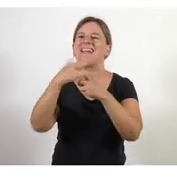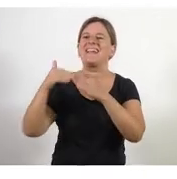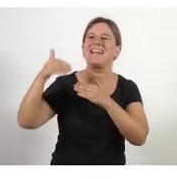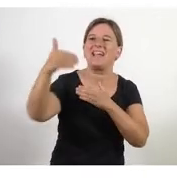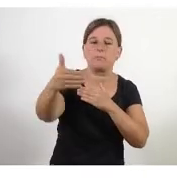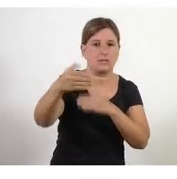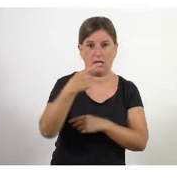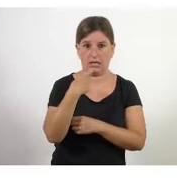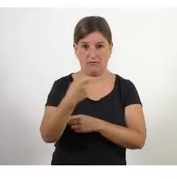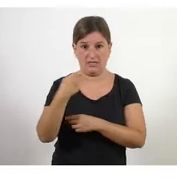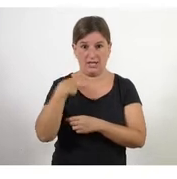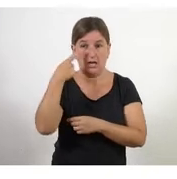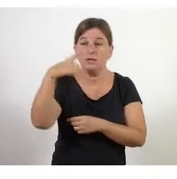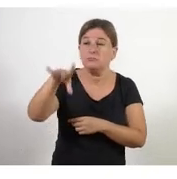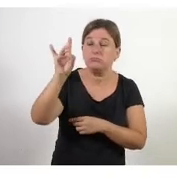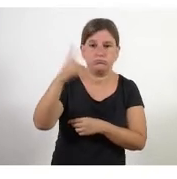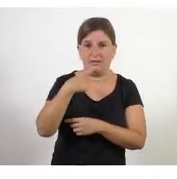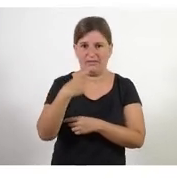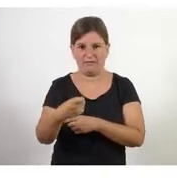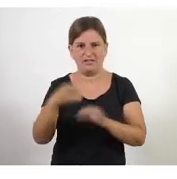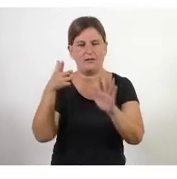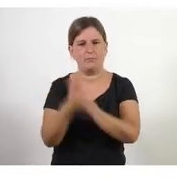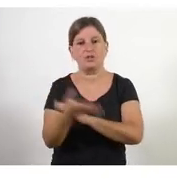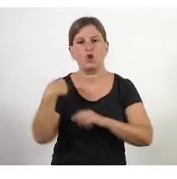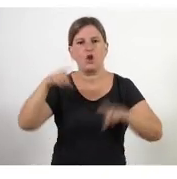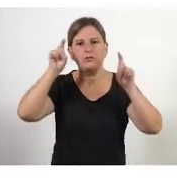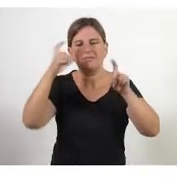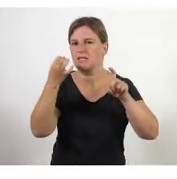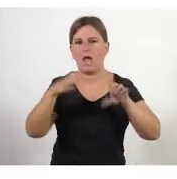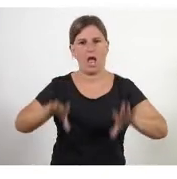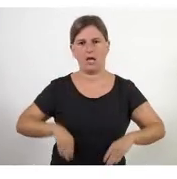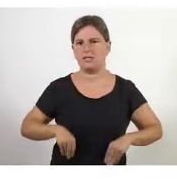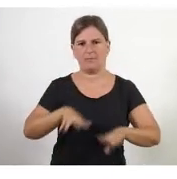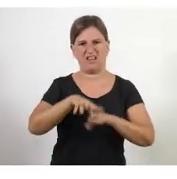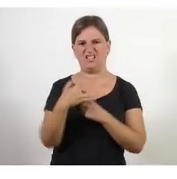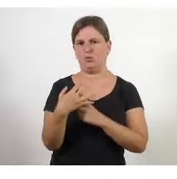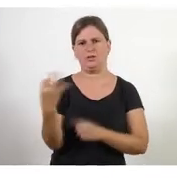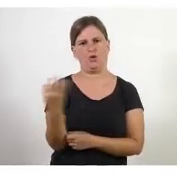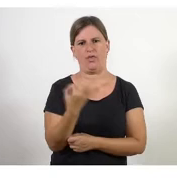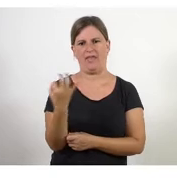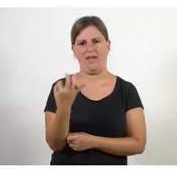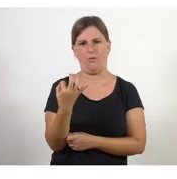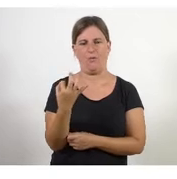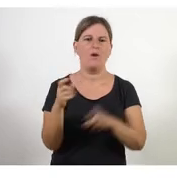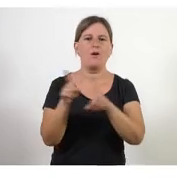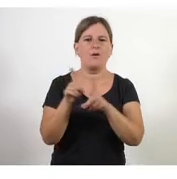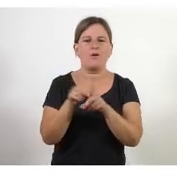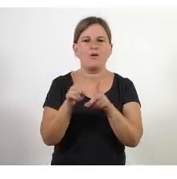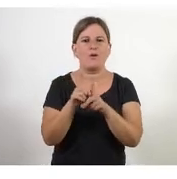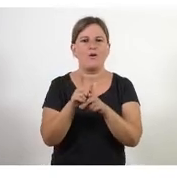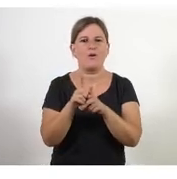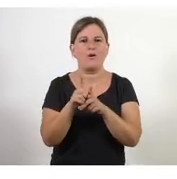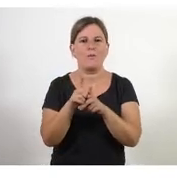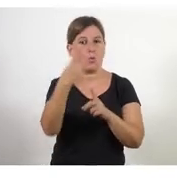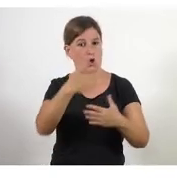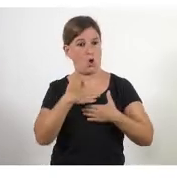Aquí què us recomano? Acceptació és com no li pots demanar amb